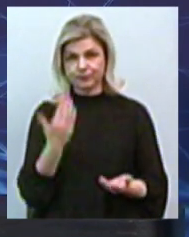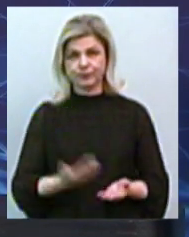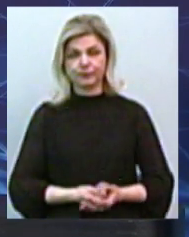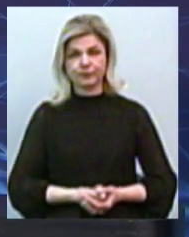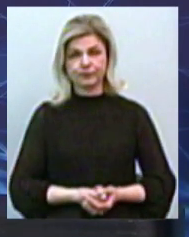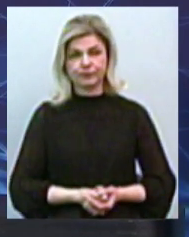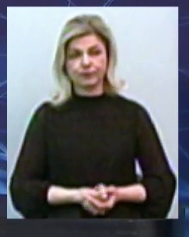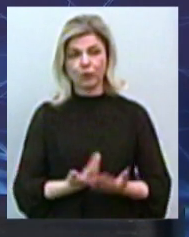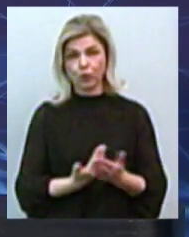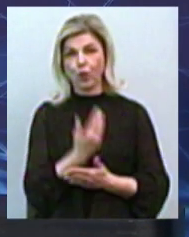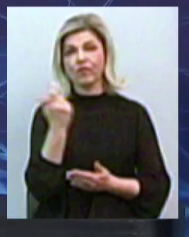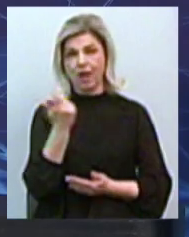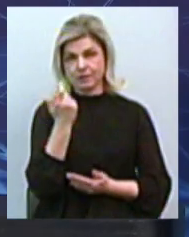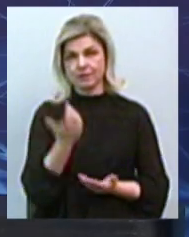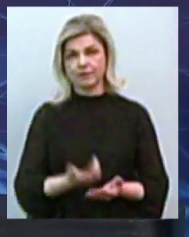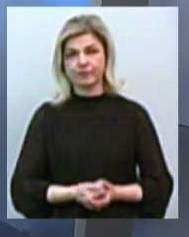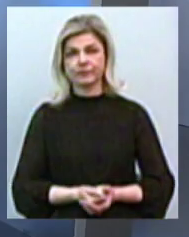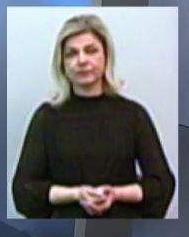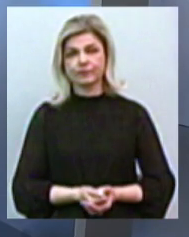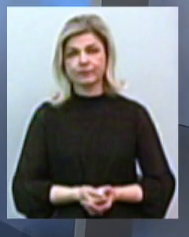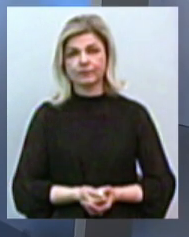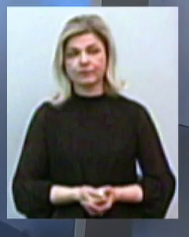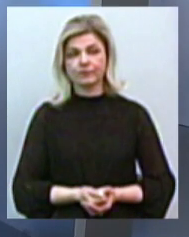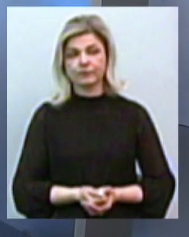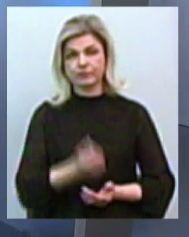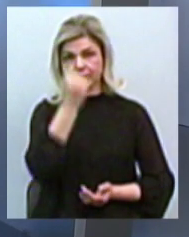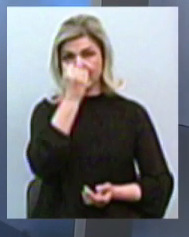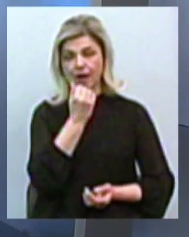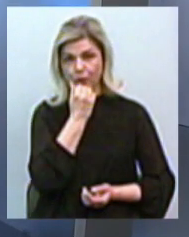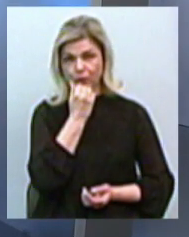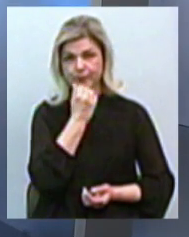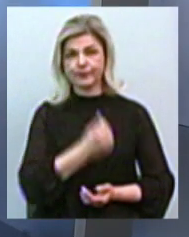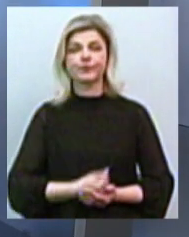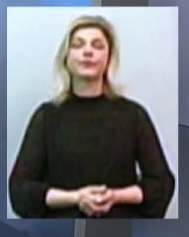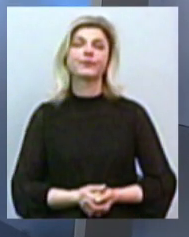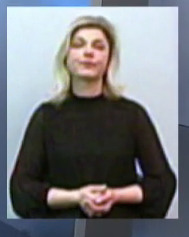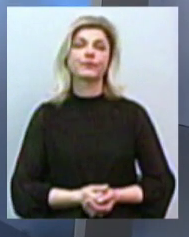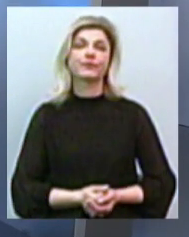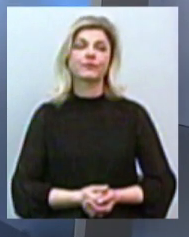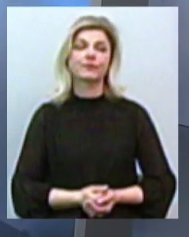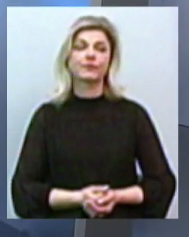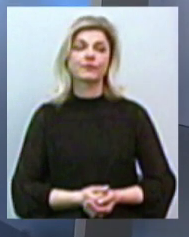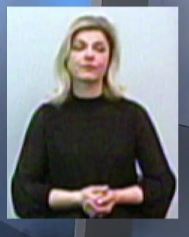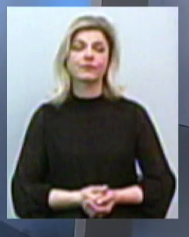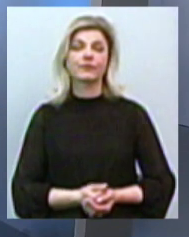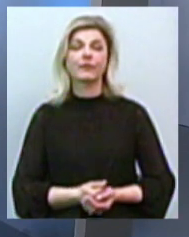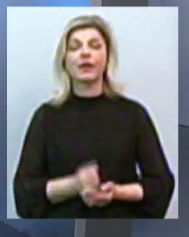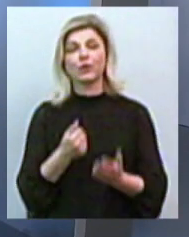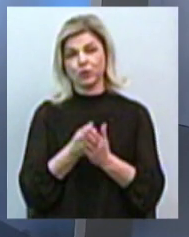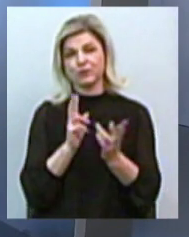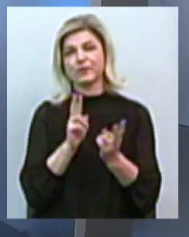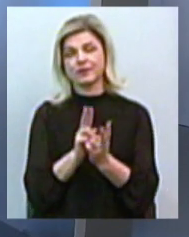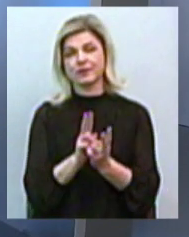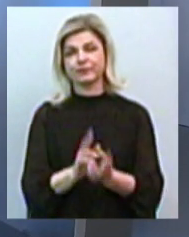новий власник. Новий власник, власне. Дякую, Олександра. Дякую вам. Дякую усім, хто був з нами.